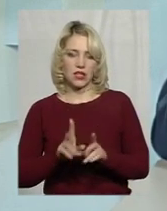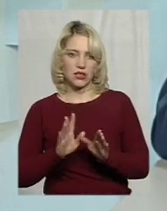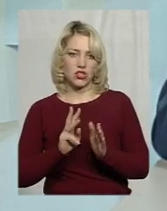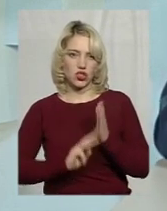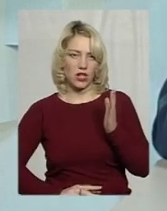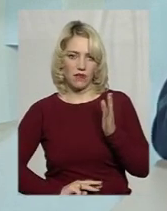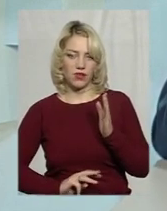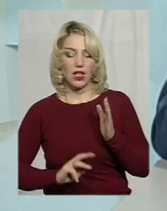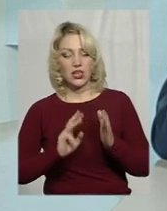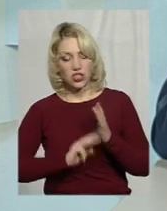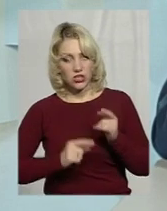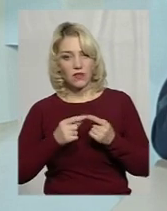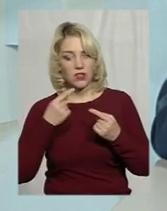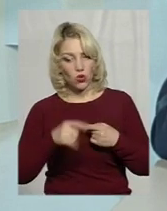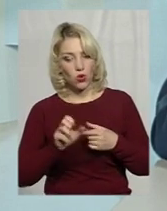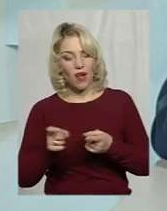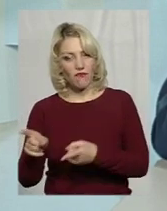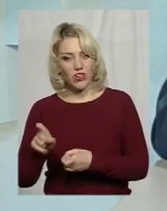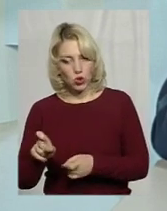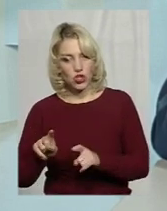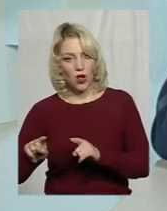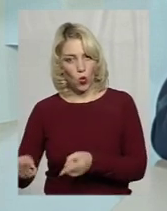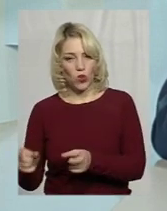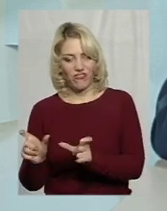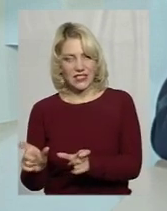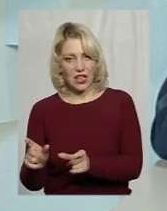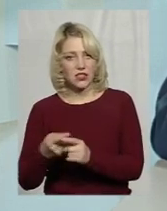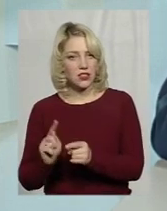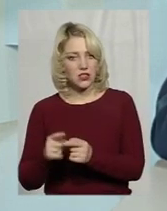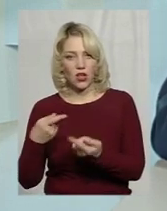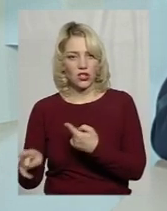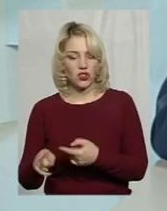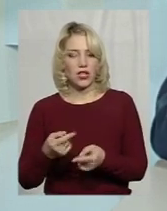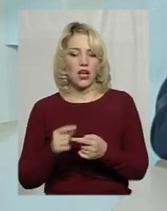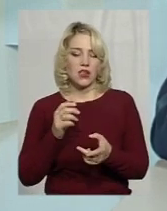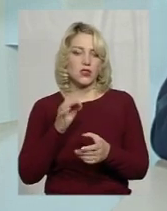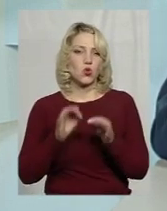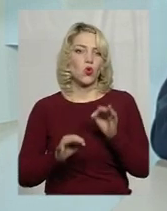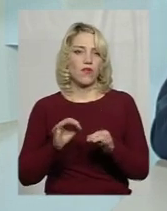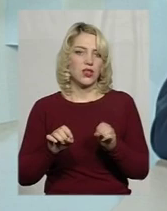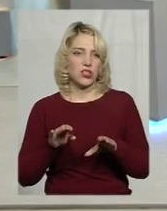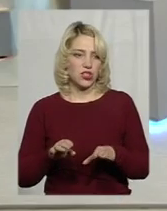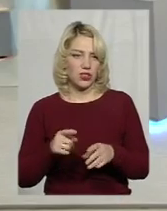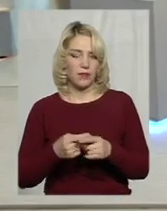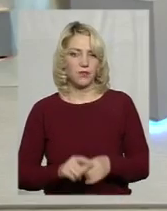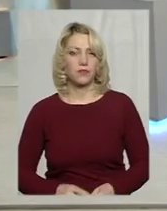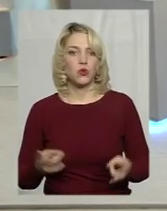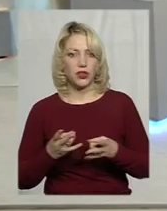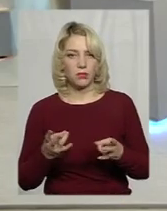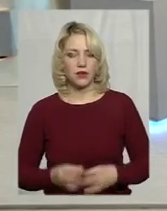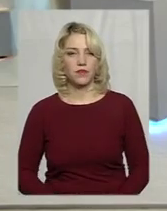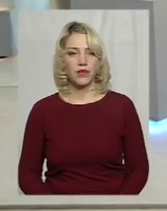це одно, вилучення і конфіскація, це інша історія, це судові рішення вже буде. Пане Максиме, як вважаєте,